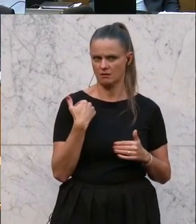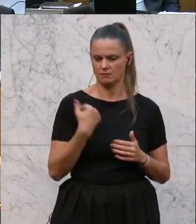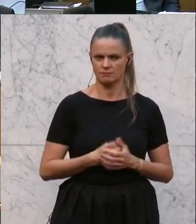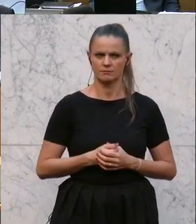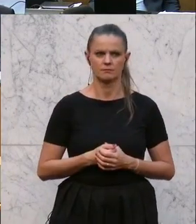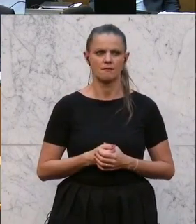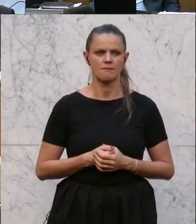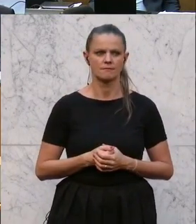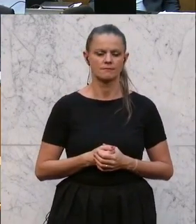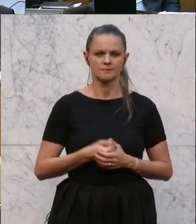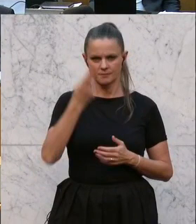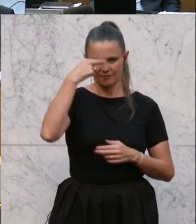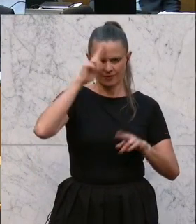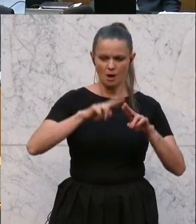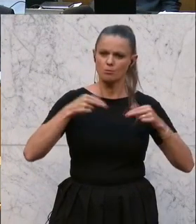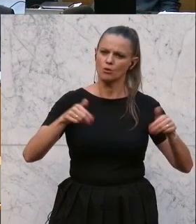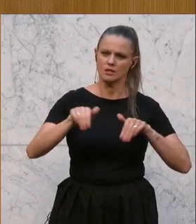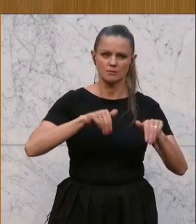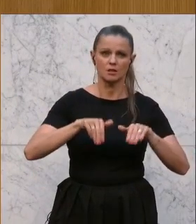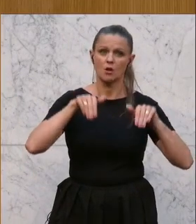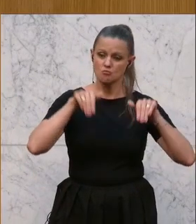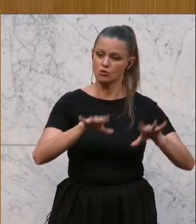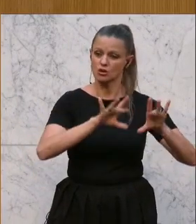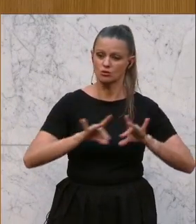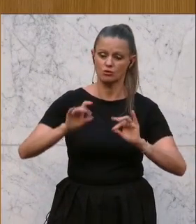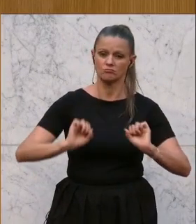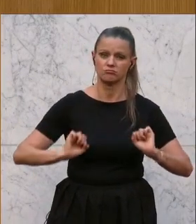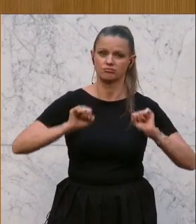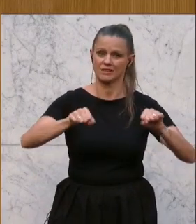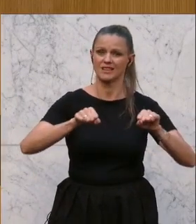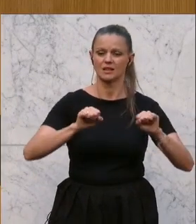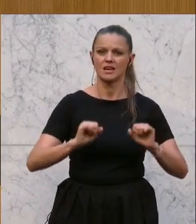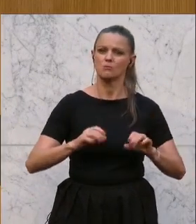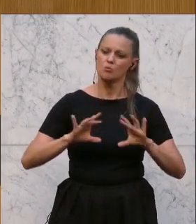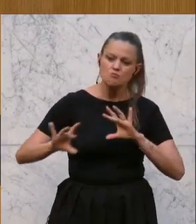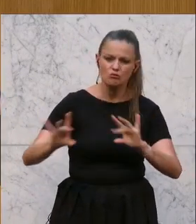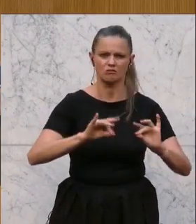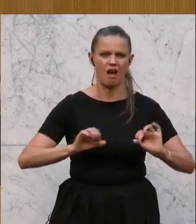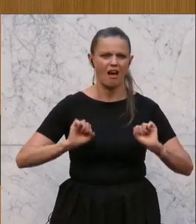gesagt haben. Herr Bundesminister, Sie müssen hier etwas tun. Sie müssen einfach liefern. Sie müssen handeln.